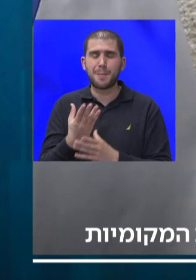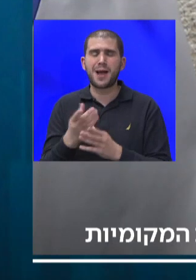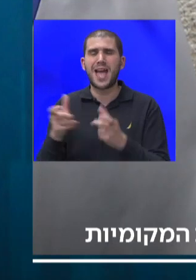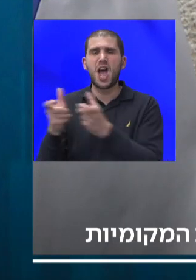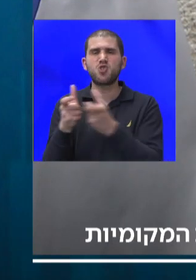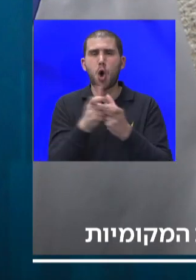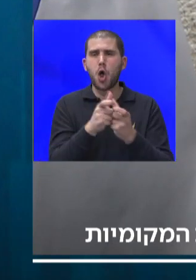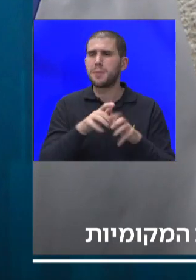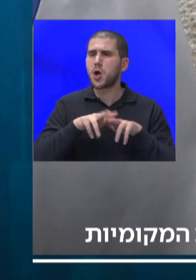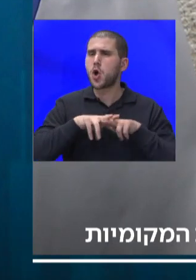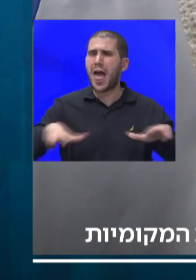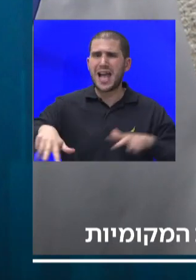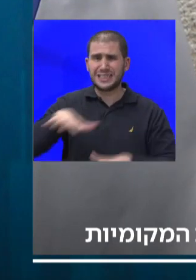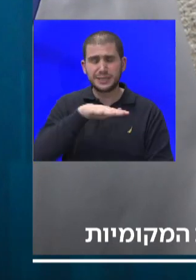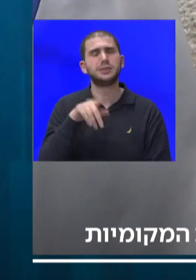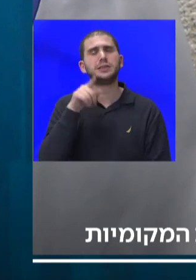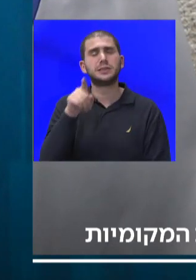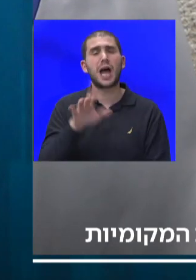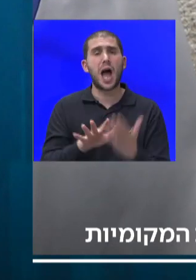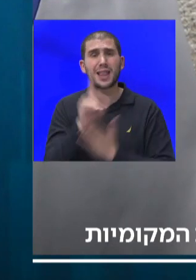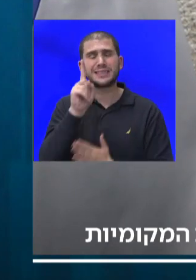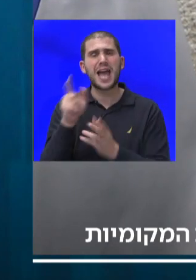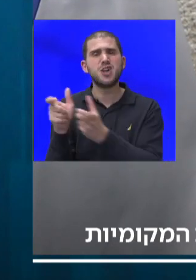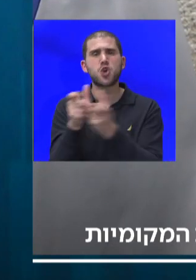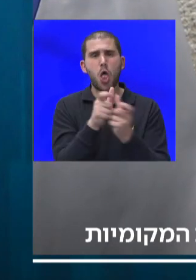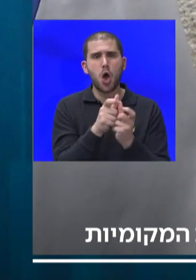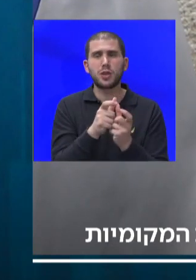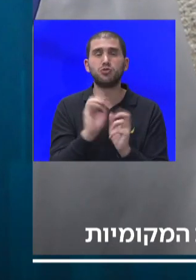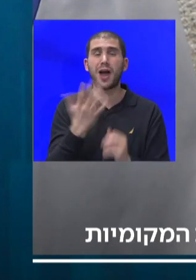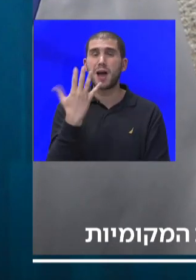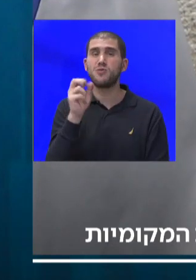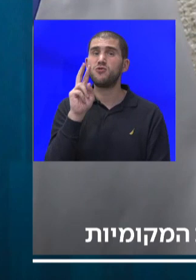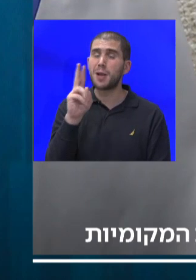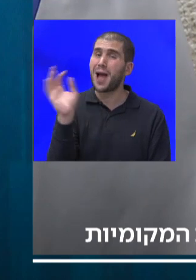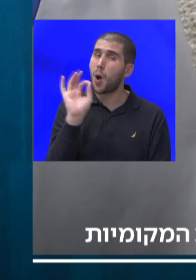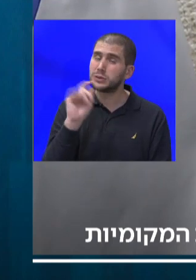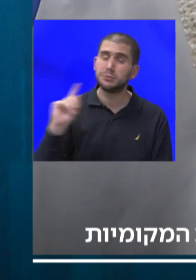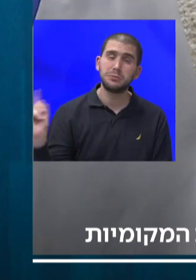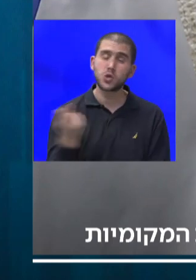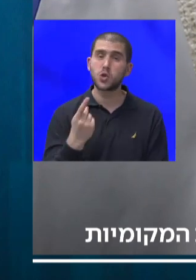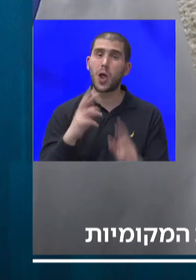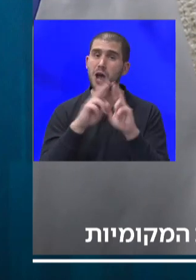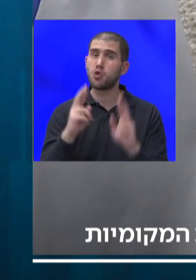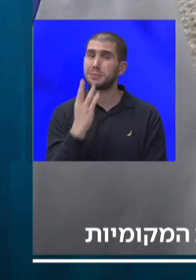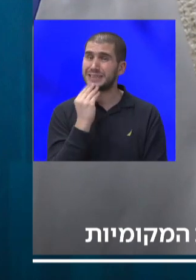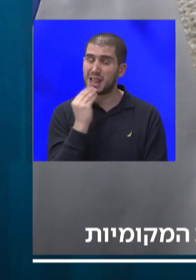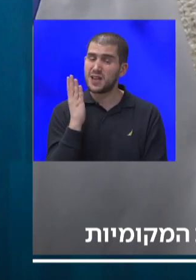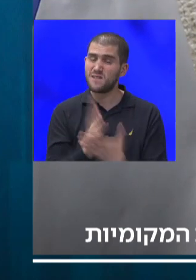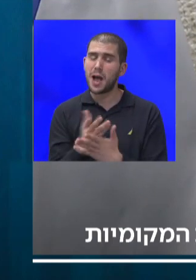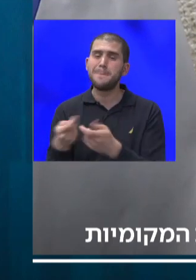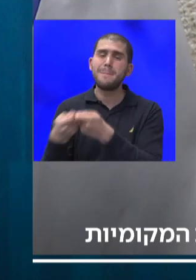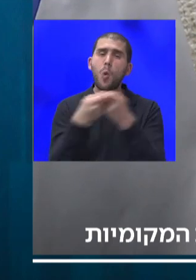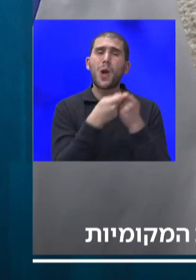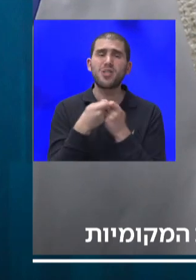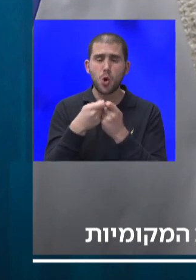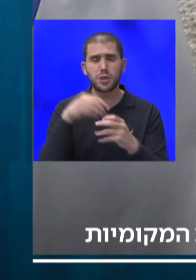מדובר על 11 אשקולות שמקיפים כ-52 אחוז מכלל הרשויות בישראל, כבר מעוגדות בתאגיד אזורי